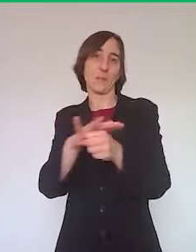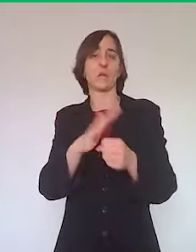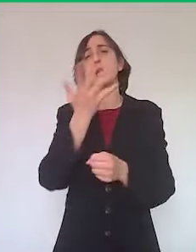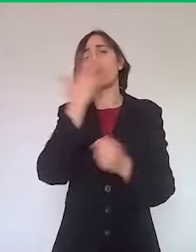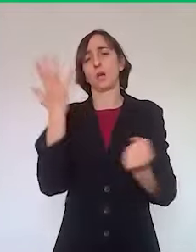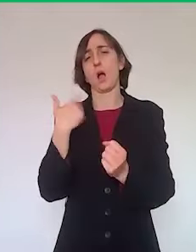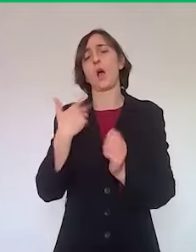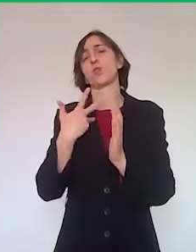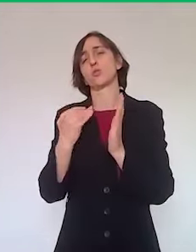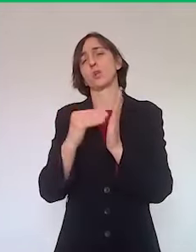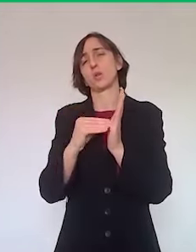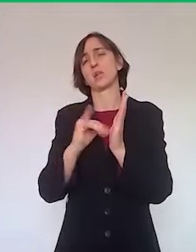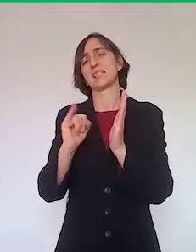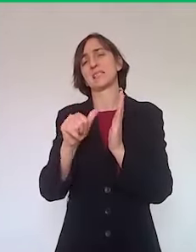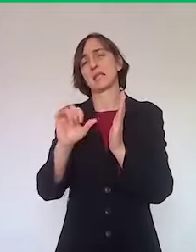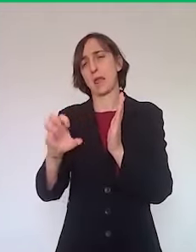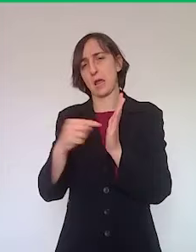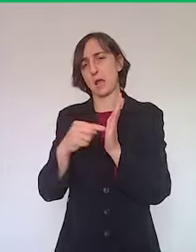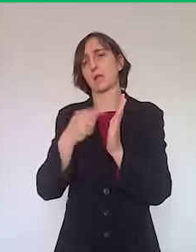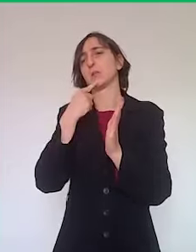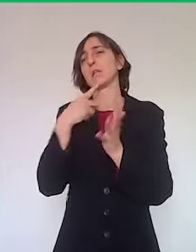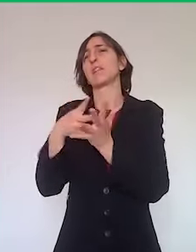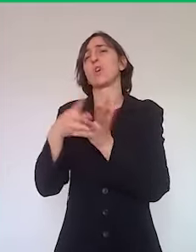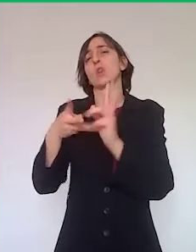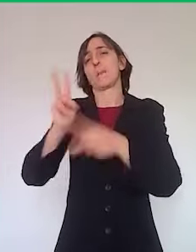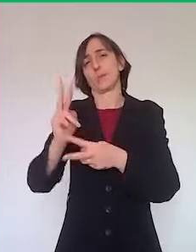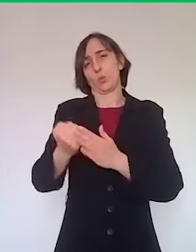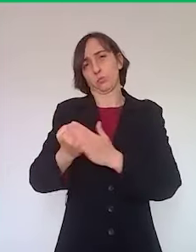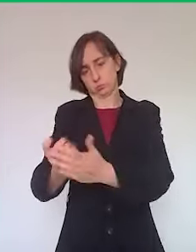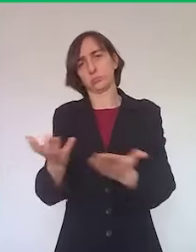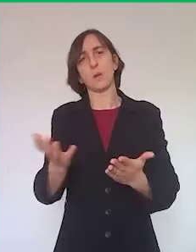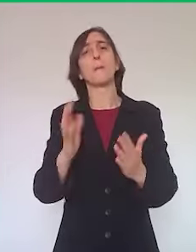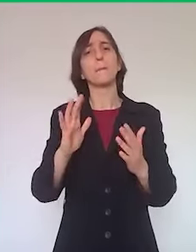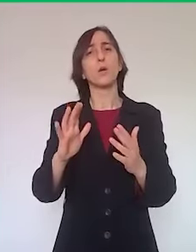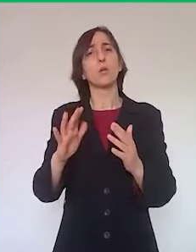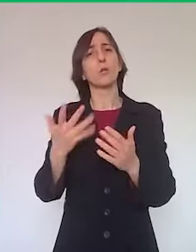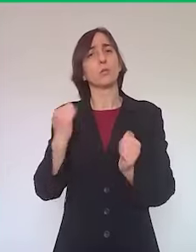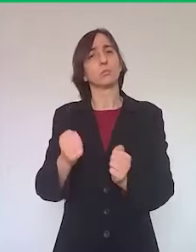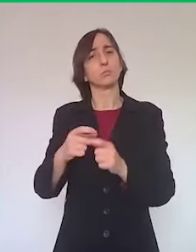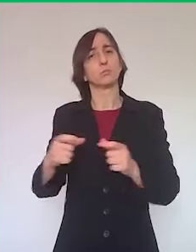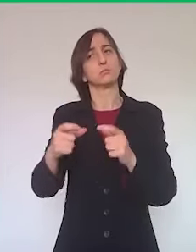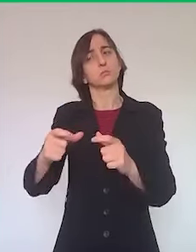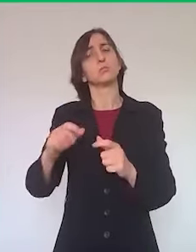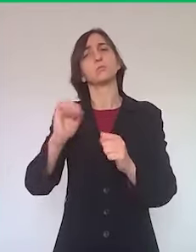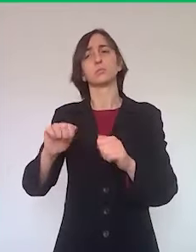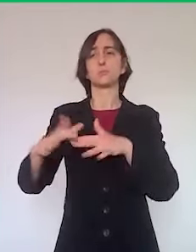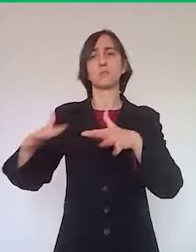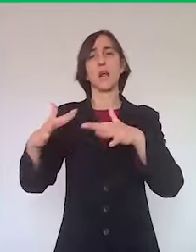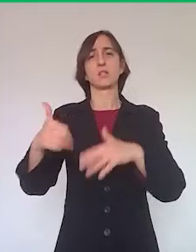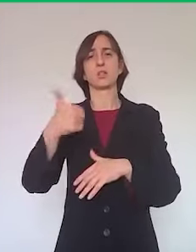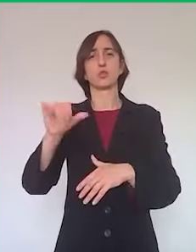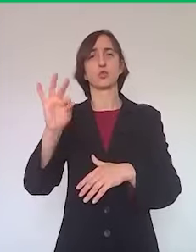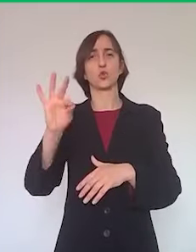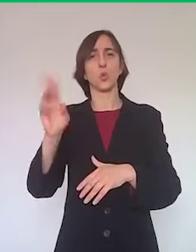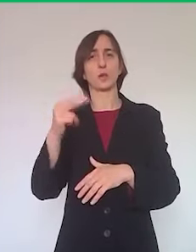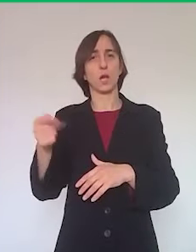più difficoltà, però per dare un segnale importante, si può avere un assegno mediamente di 150 Euro non da spendere a casaccio ma da